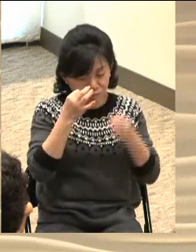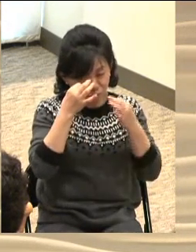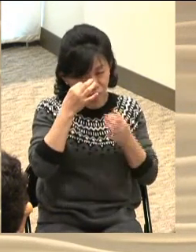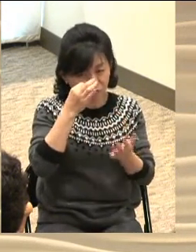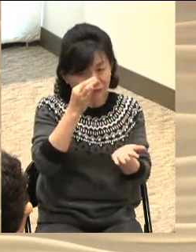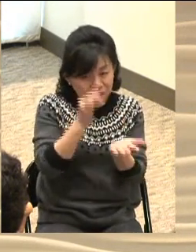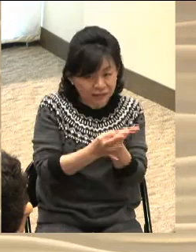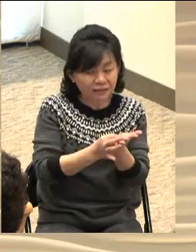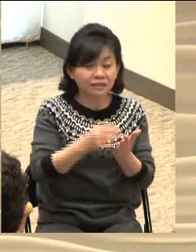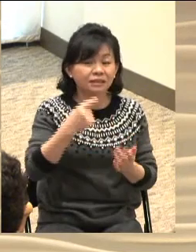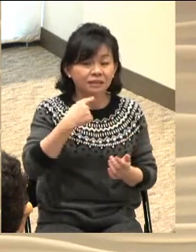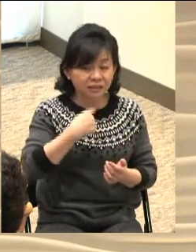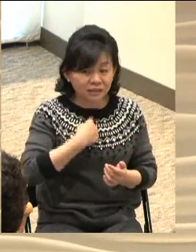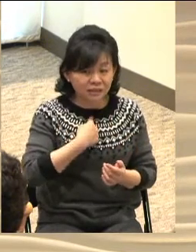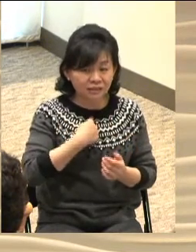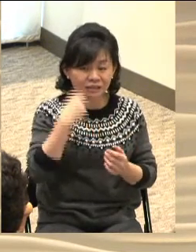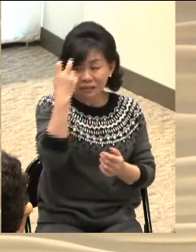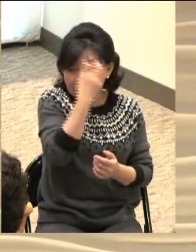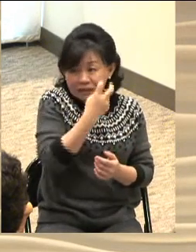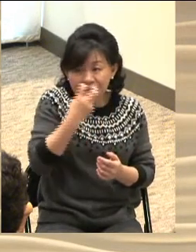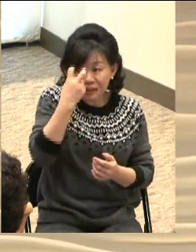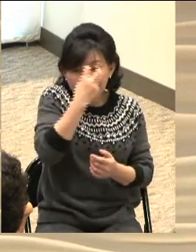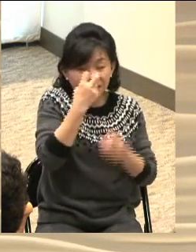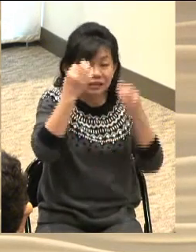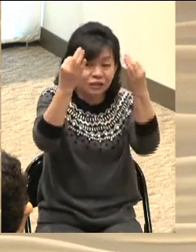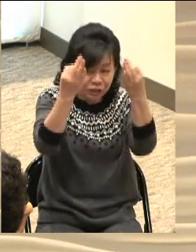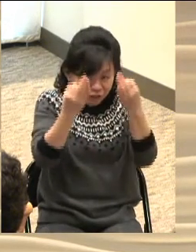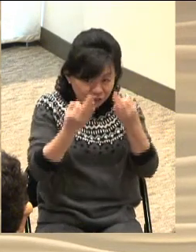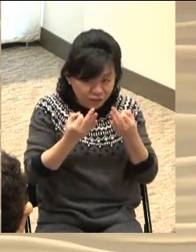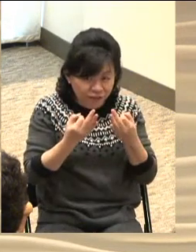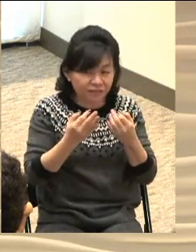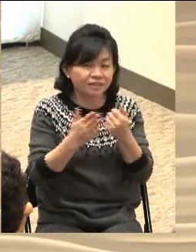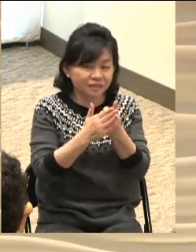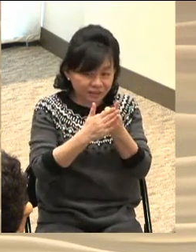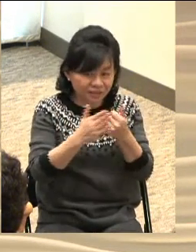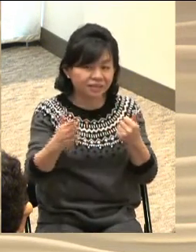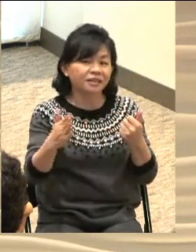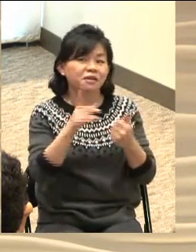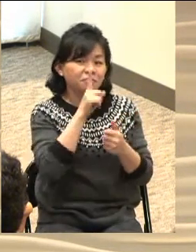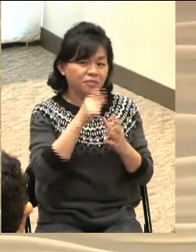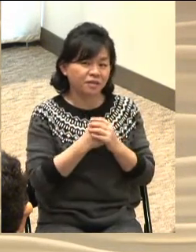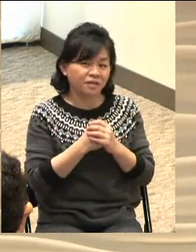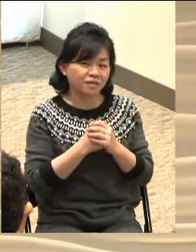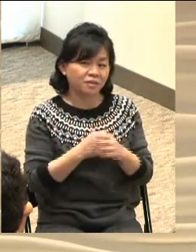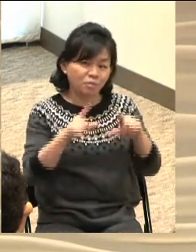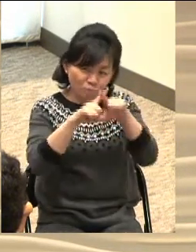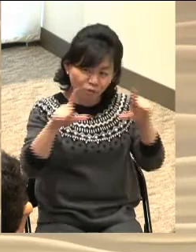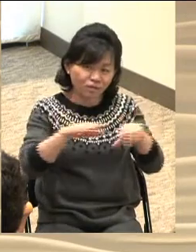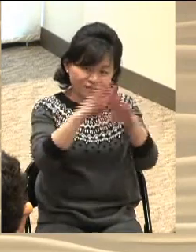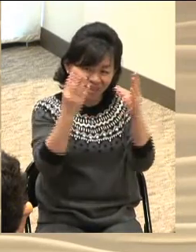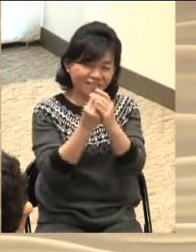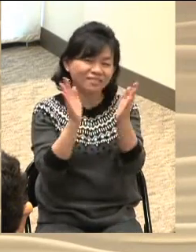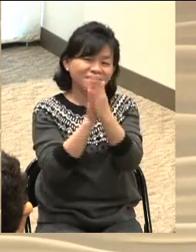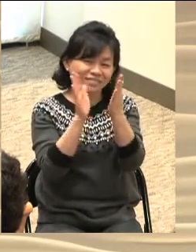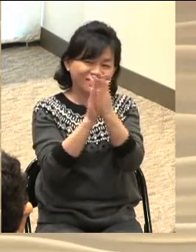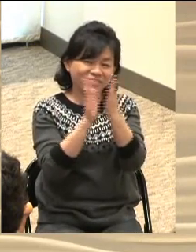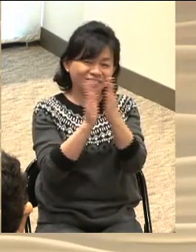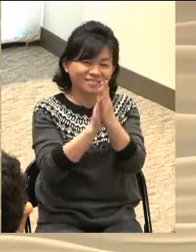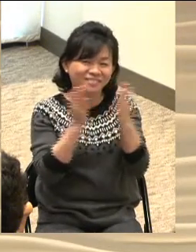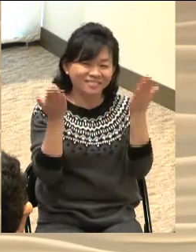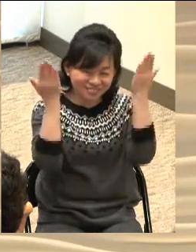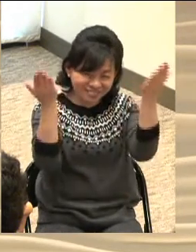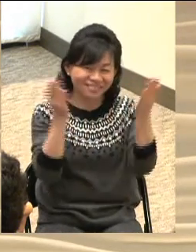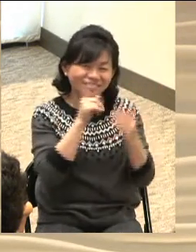돌아보셨습니다 보통 이럴 때 수준 높은 관객은 박수를